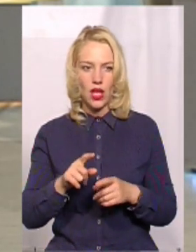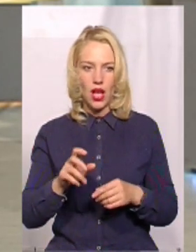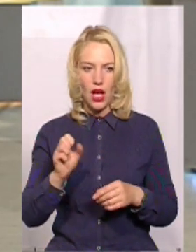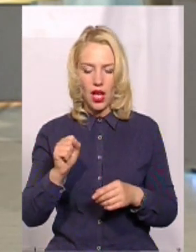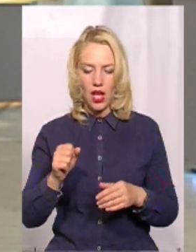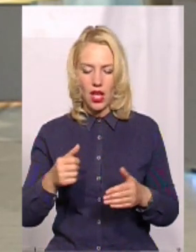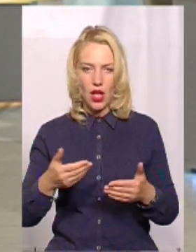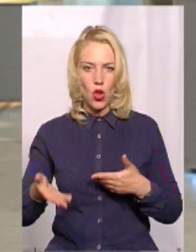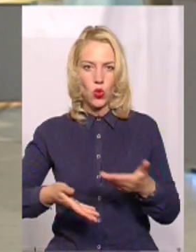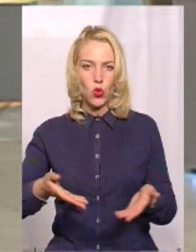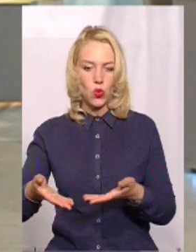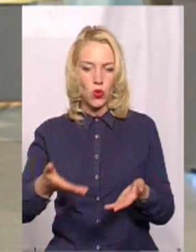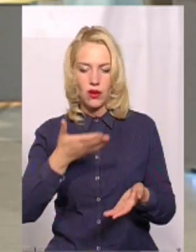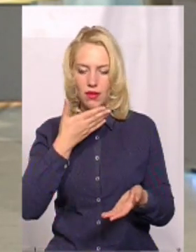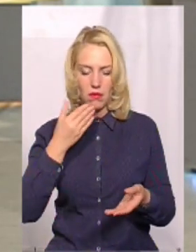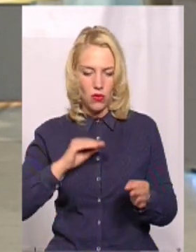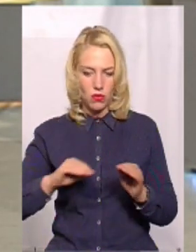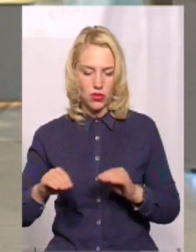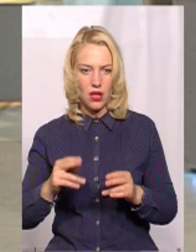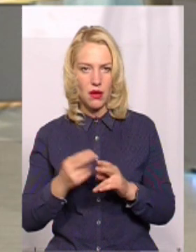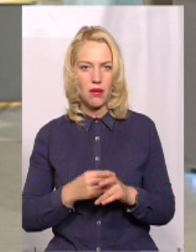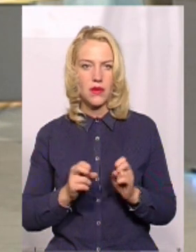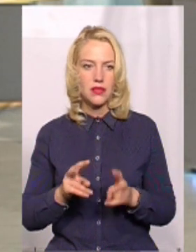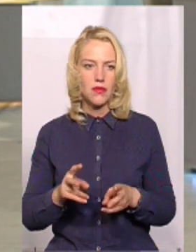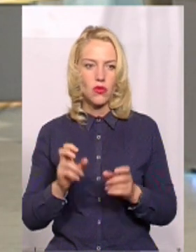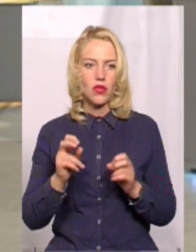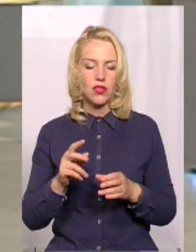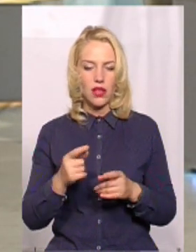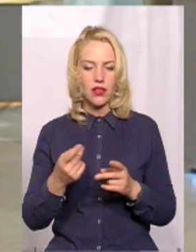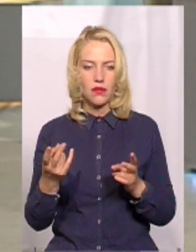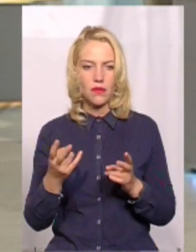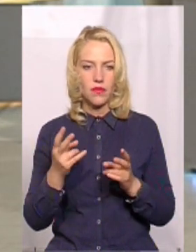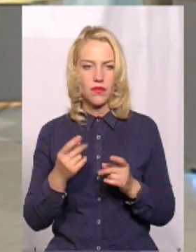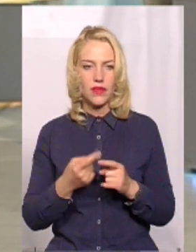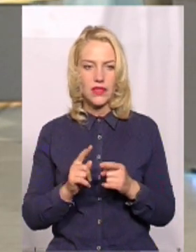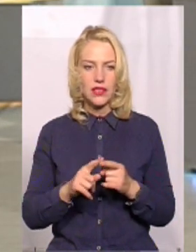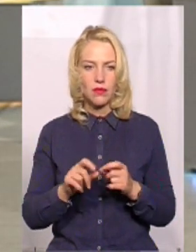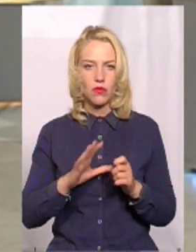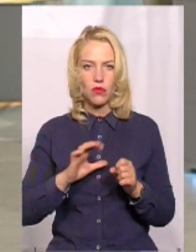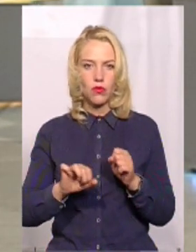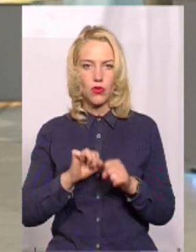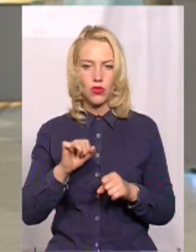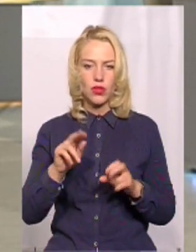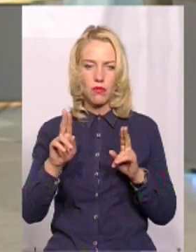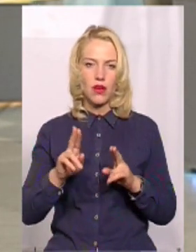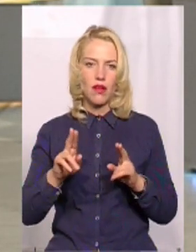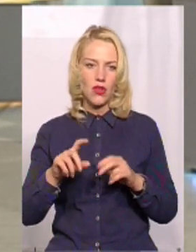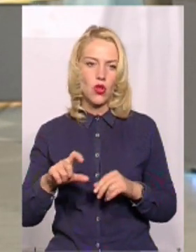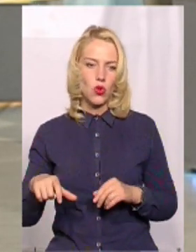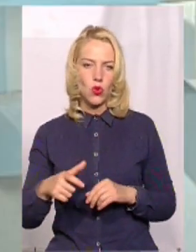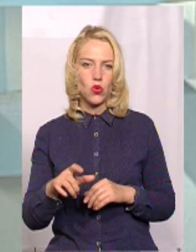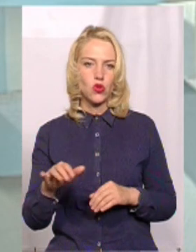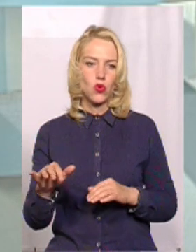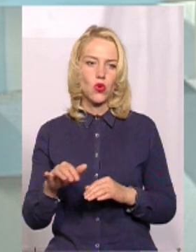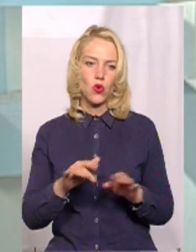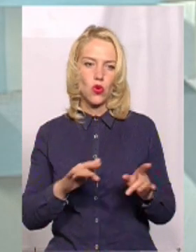облаштовані. От, як щодо безпеки? Автомобілі ж починають їздити швидше? Ну, в даному випадку він порушував правила дорожнього руху, якщо так. У нас